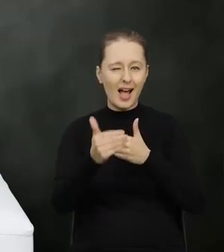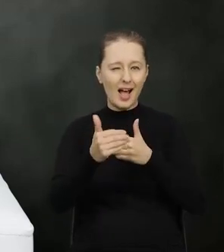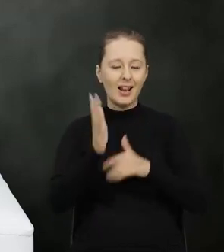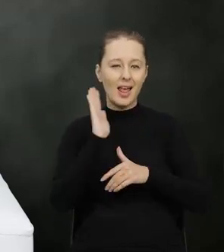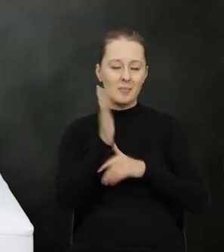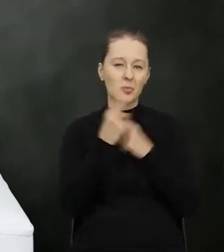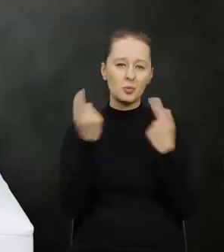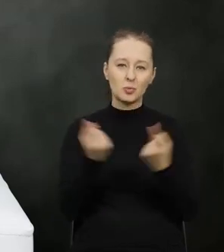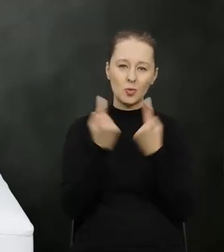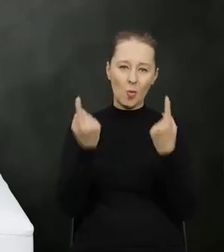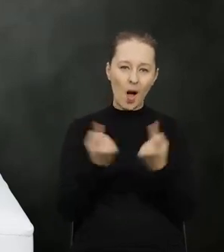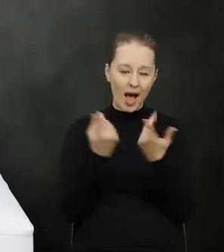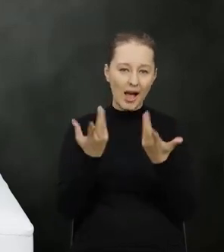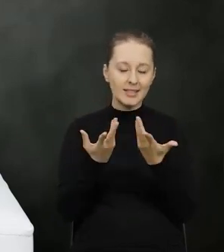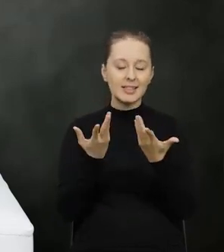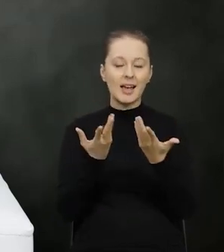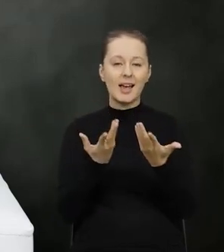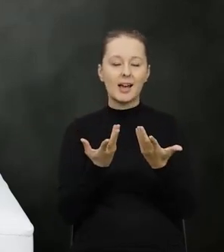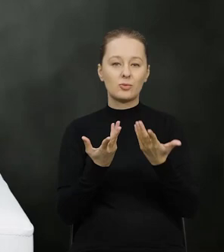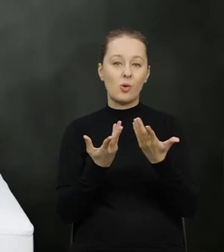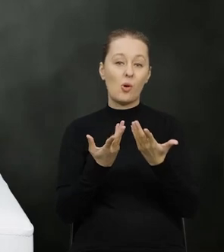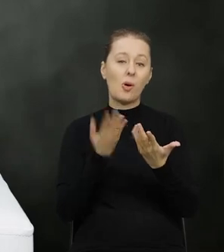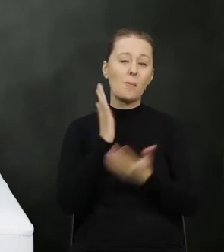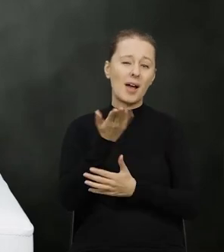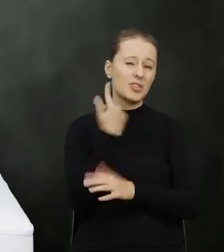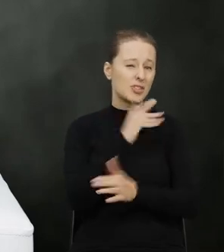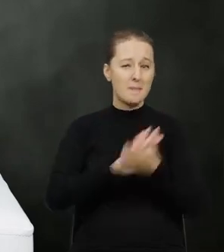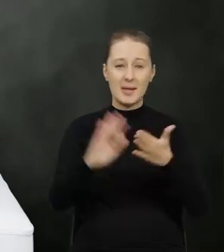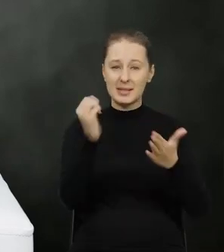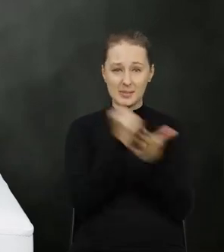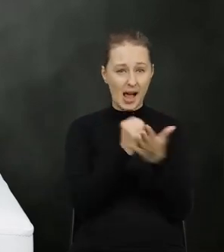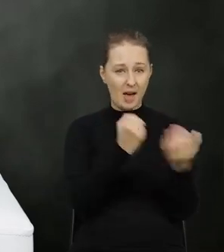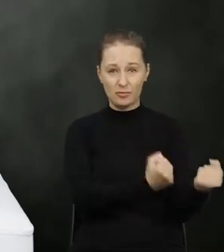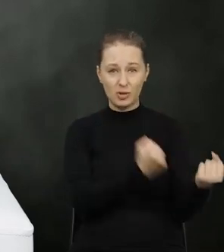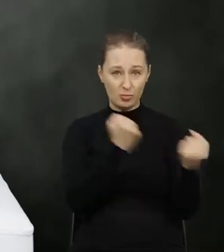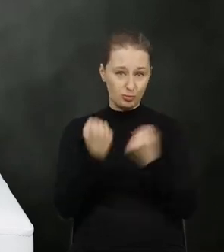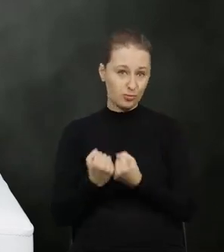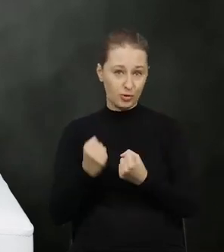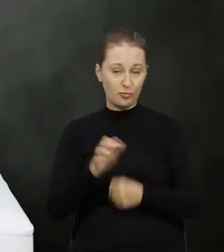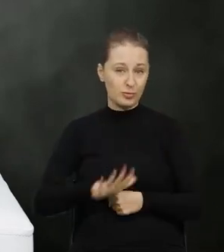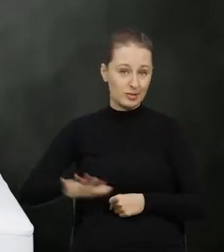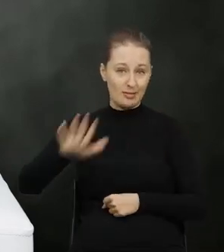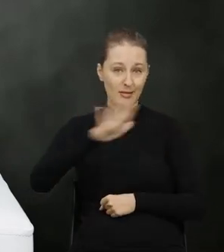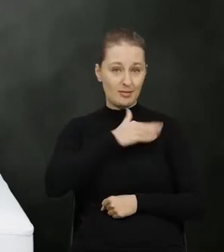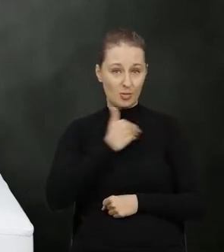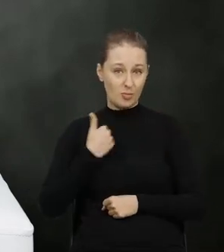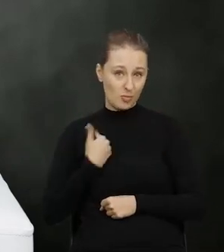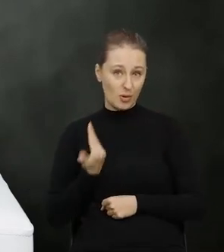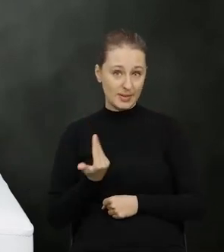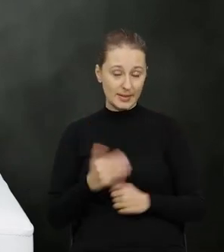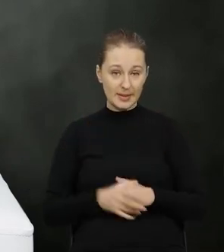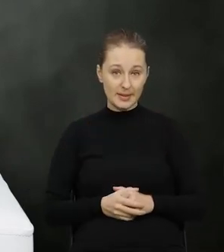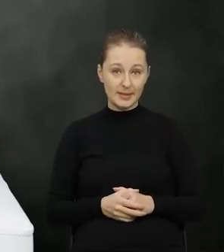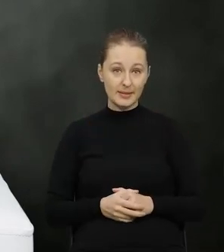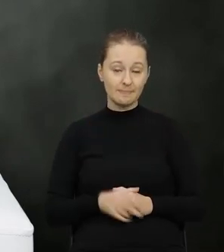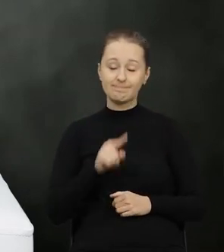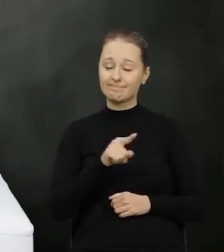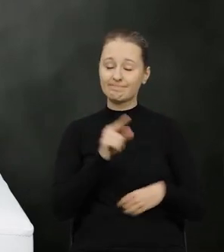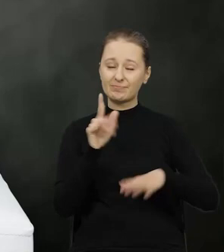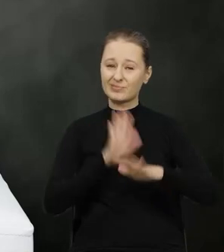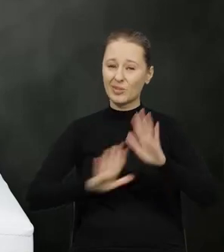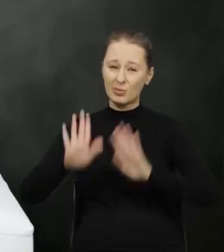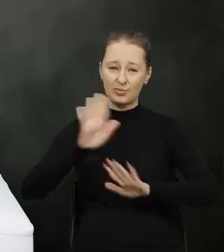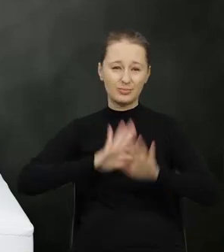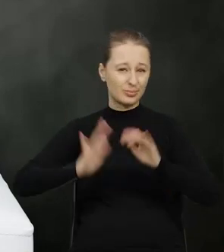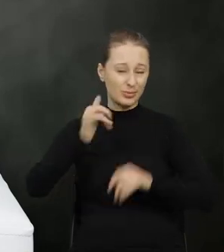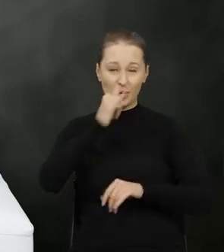dalszym ciągu będą pojawiały się sytuacje w których dojdzie do nielegalnego przywozu odpadów na terytorium naszego kraju tego